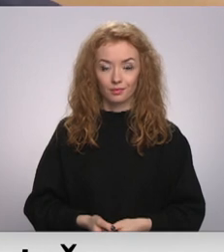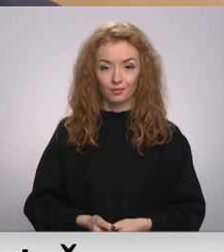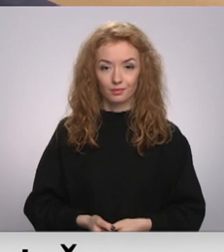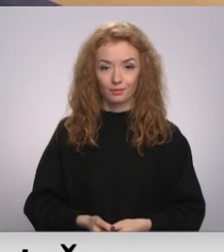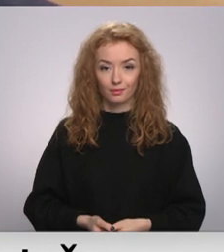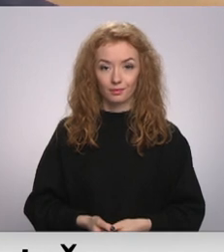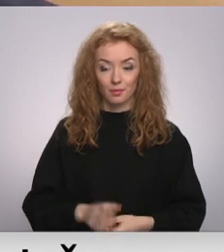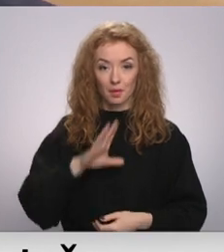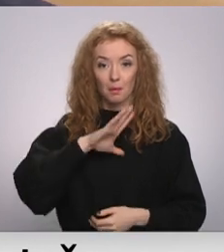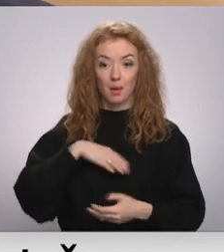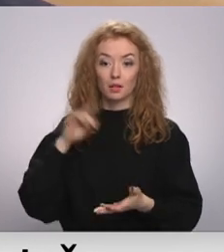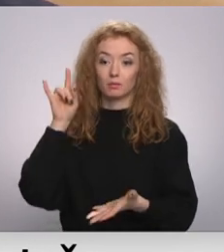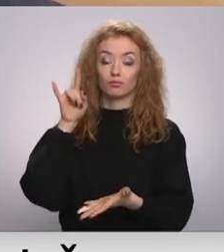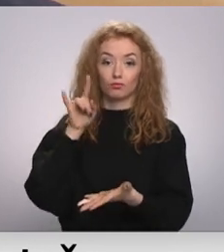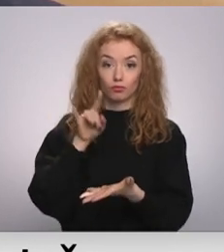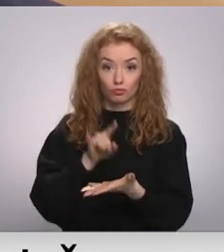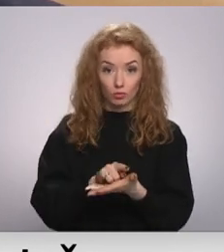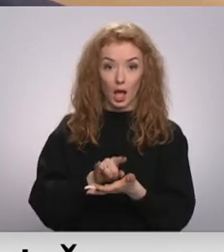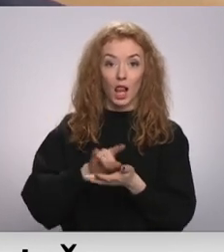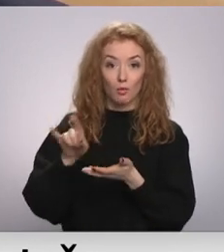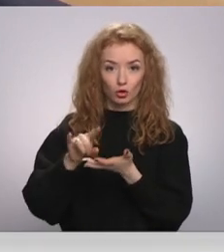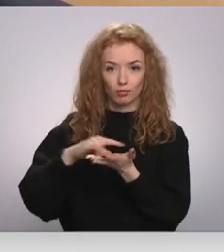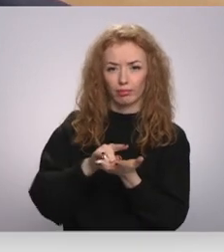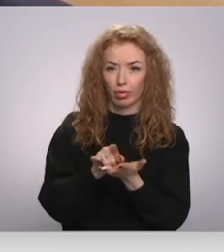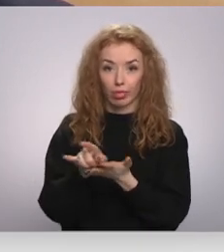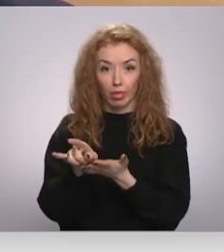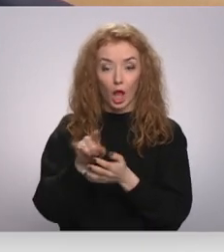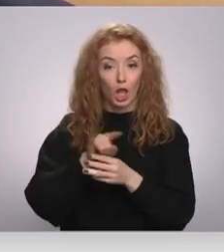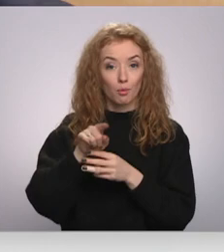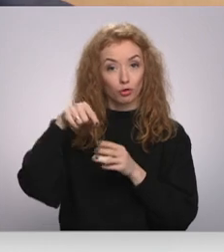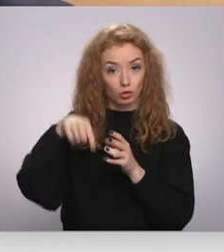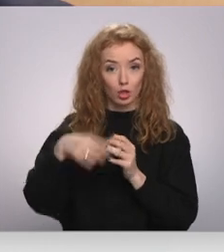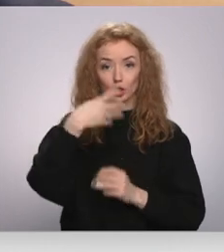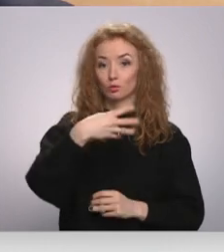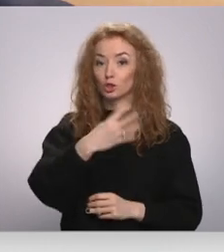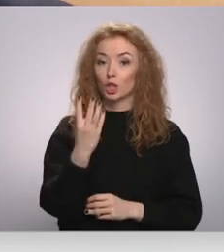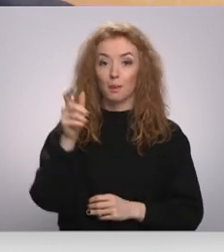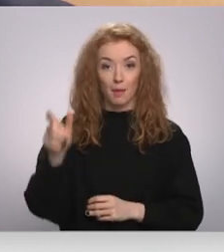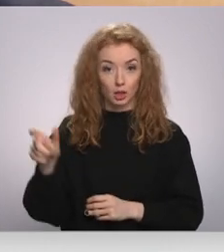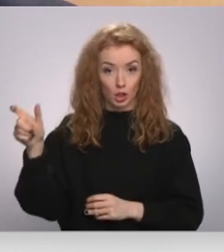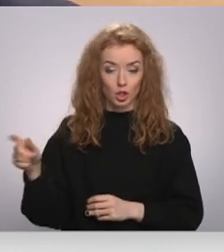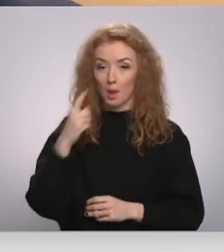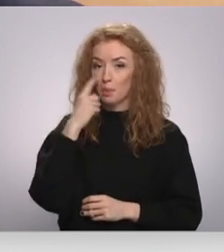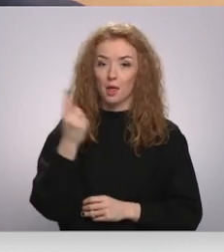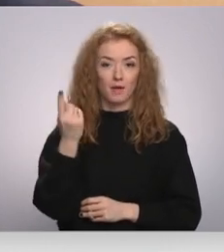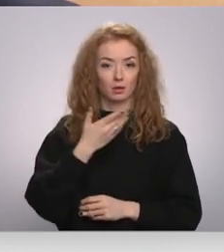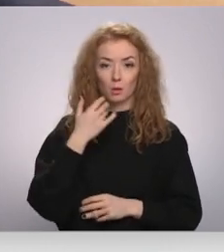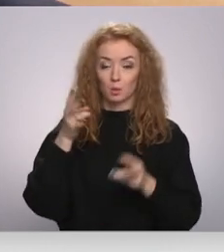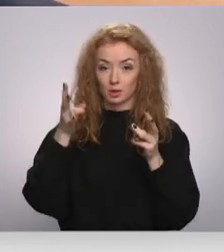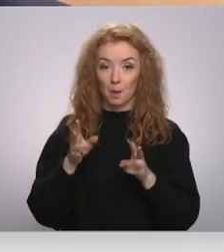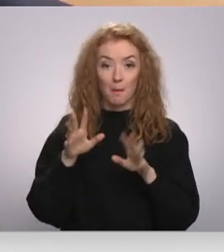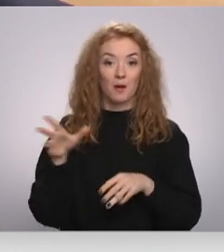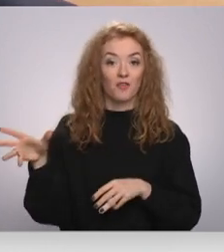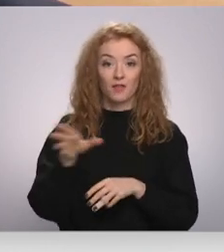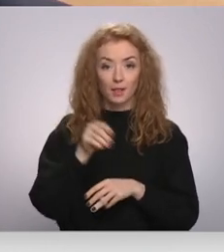Pēc nosēšanās lidmašīna noslīdēja no skreiceļa. Lidmašīnā bija 44 pasažieri, neviens nav cietis. Par visiem